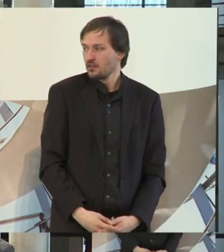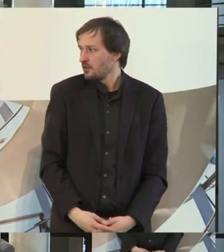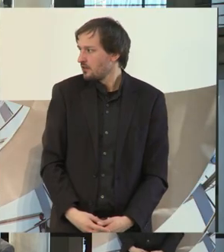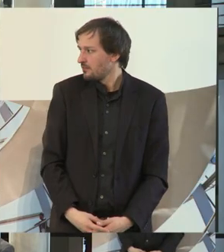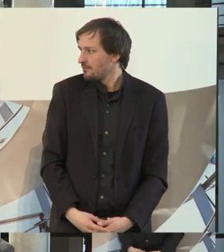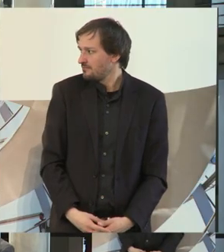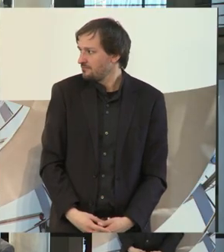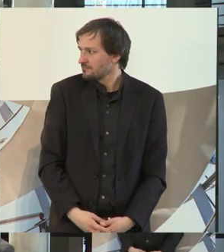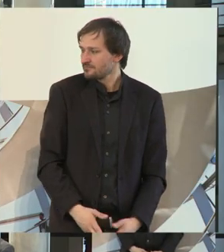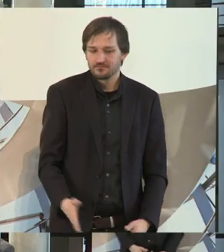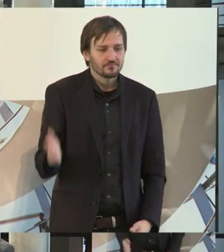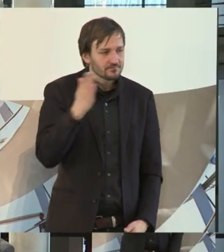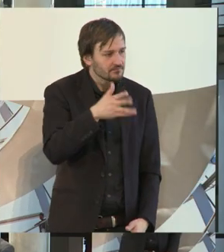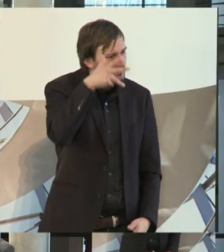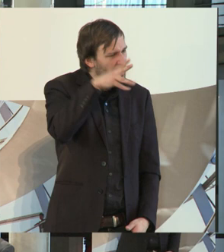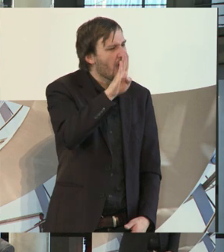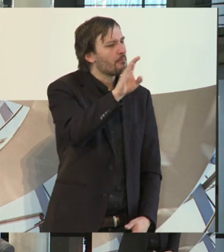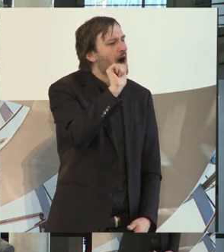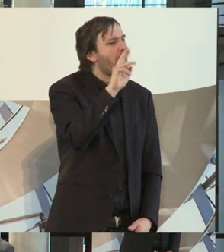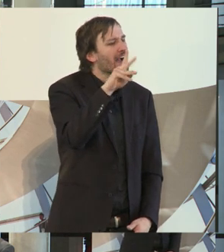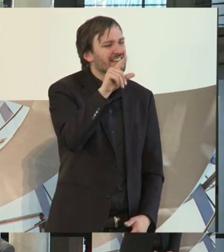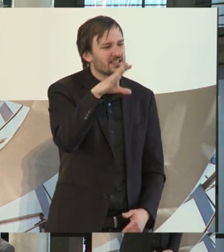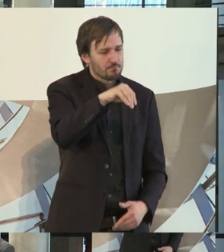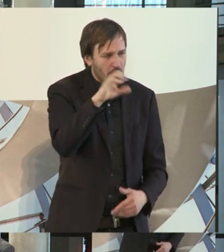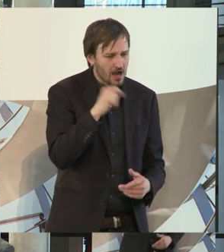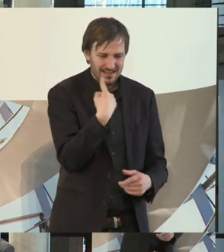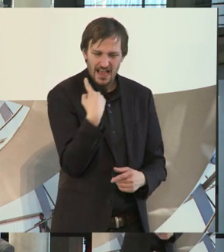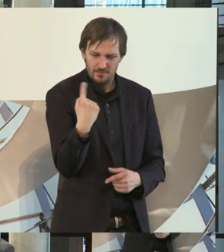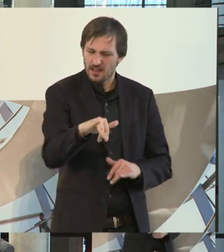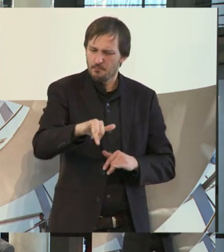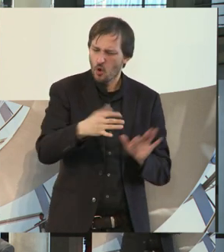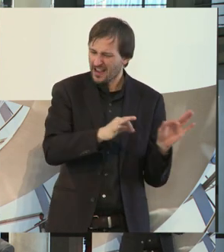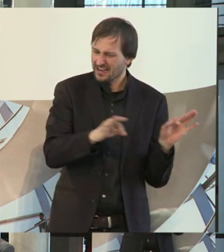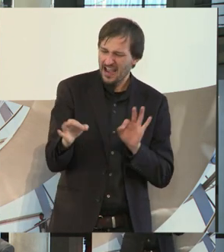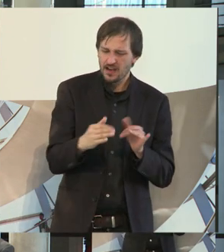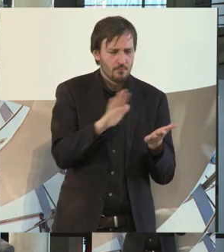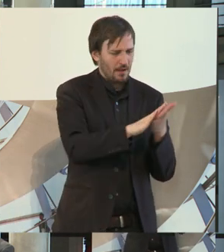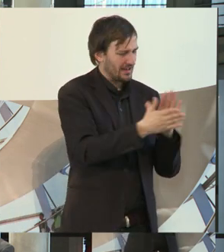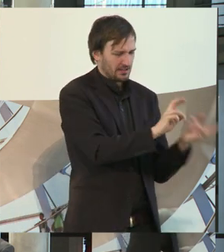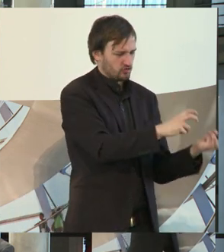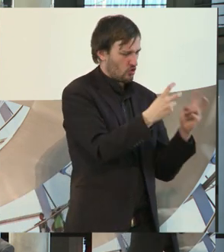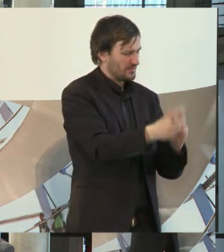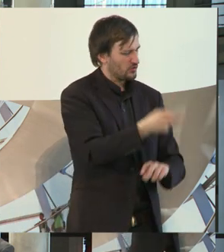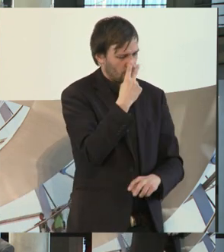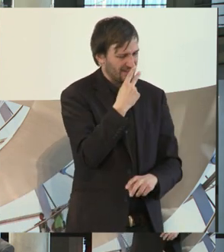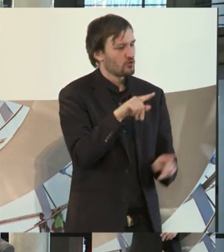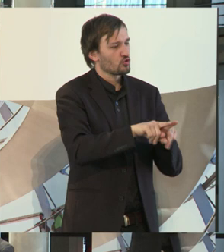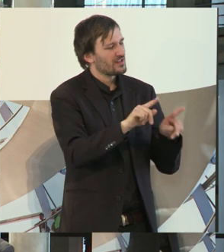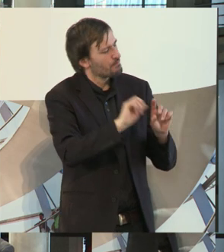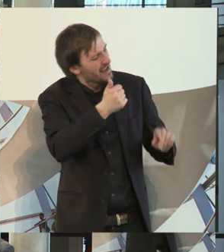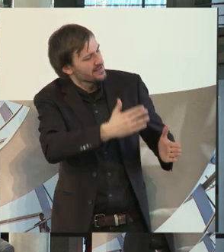Genau, Herr Baransmann, Sie sind ja Projektleiter, was können Sie denn aus der Umsetzung erzählen und was ist eigentlich die größere